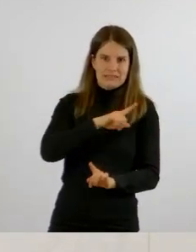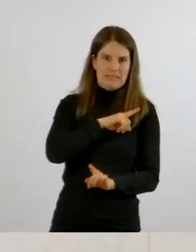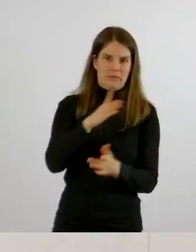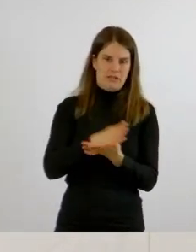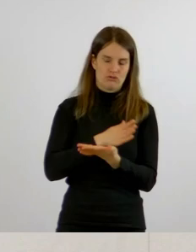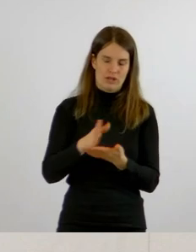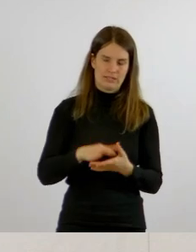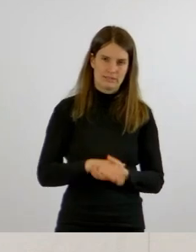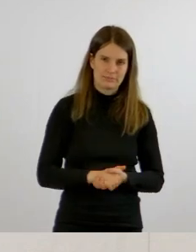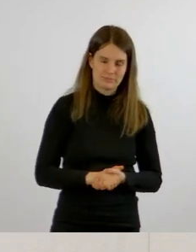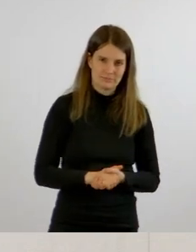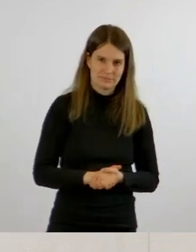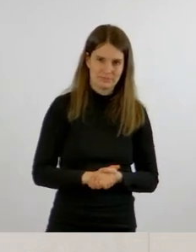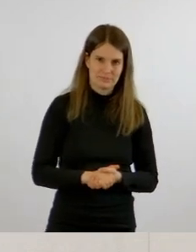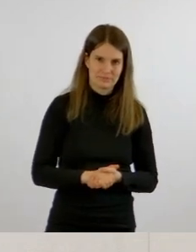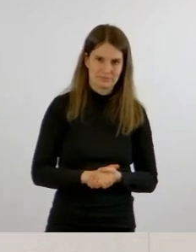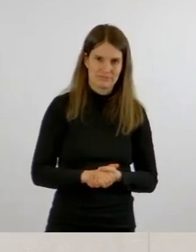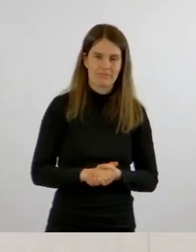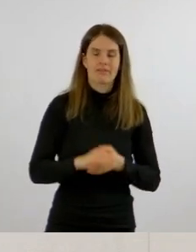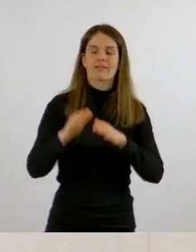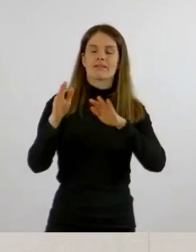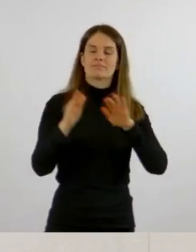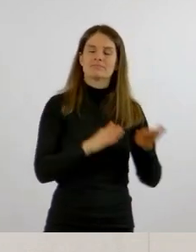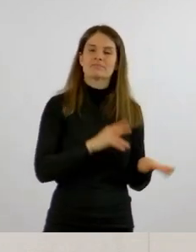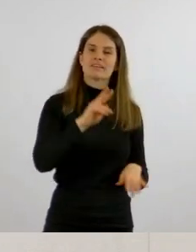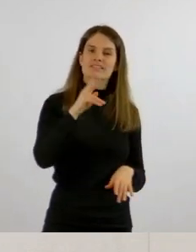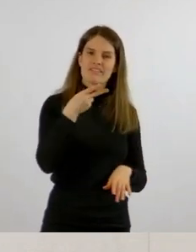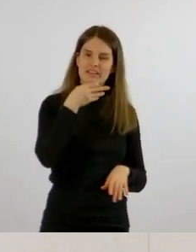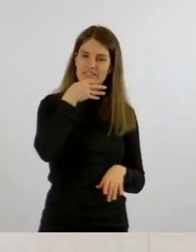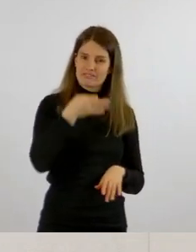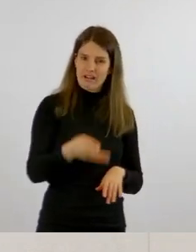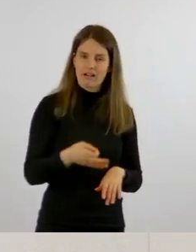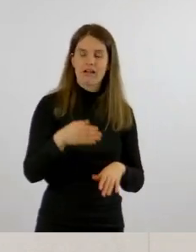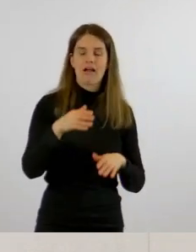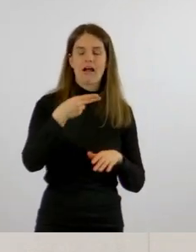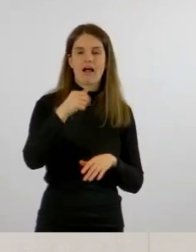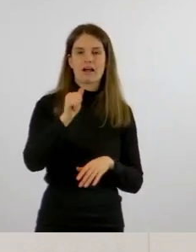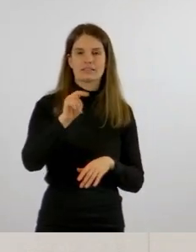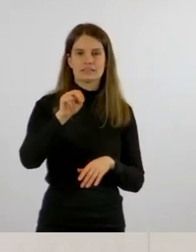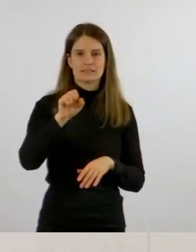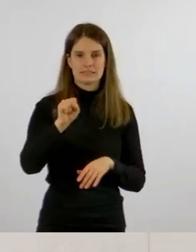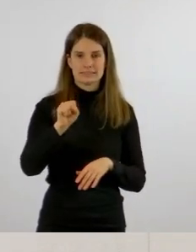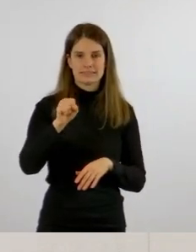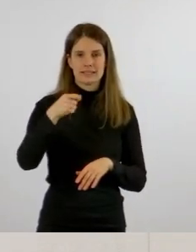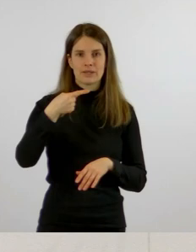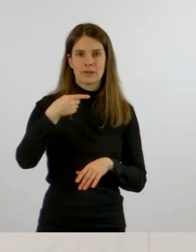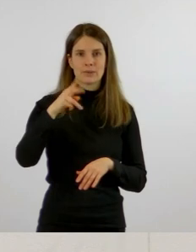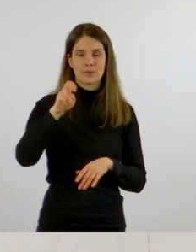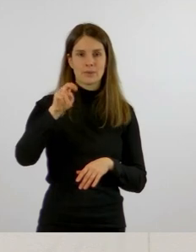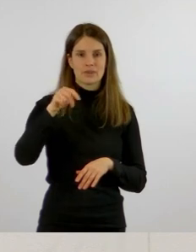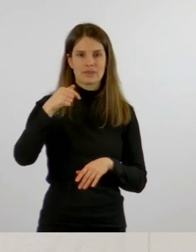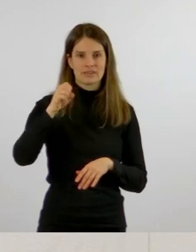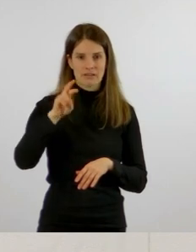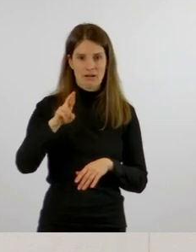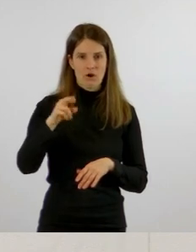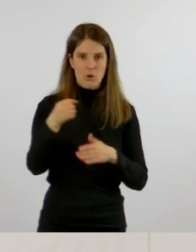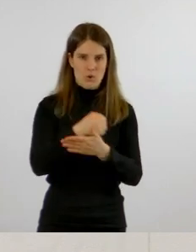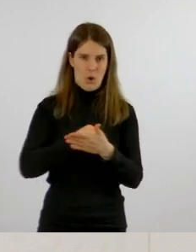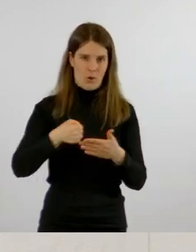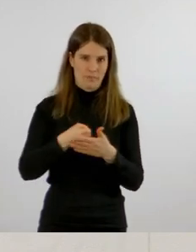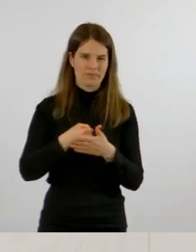Frage von Hans-Günter Koch. Die geht in eine sehr ähnliche Richtung, ist aber im Ton etwas schärfer.